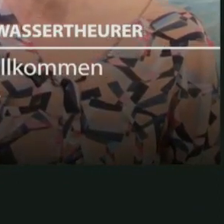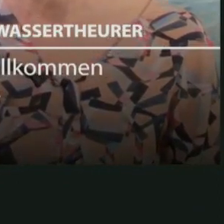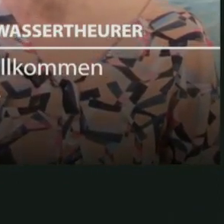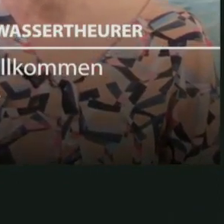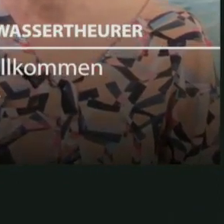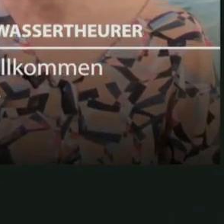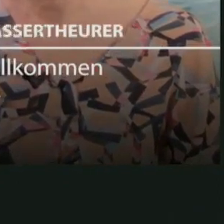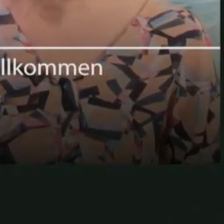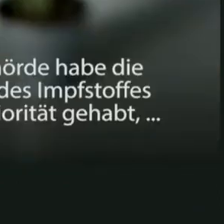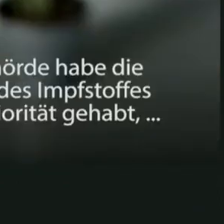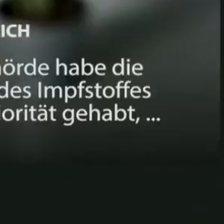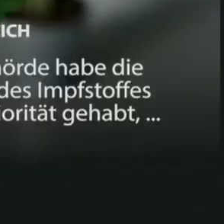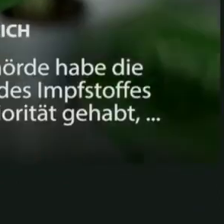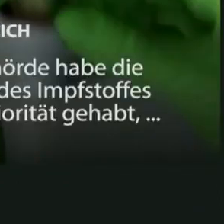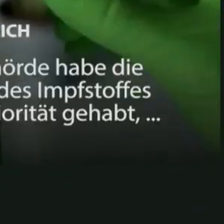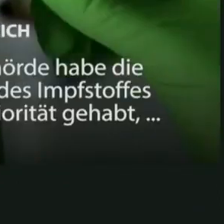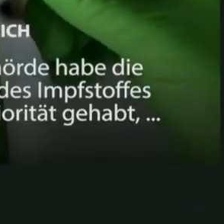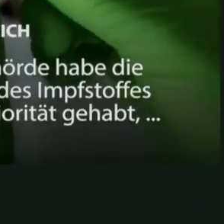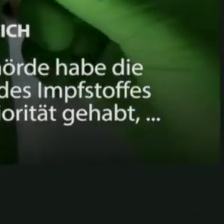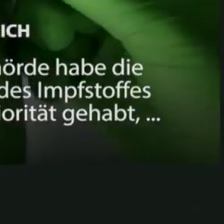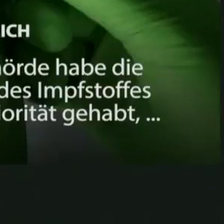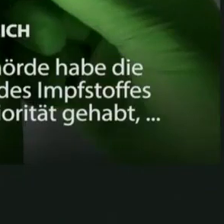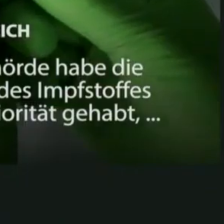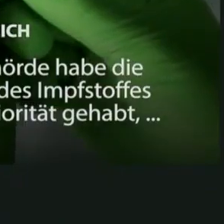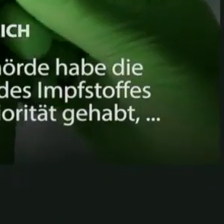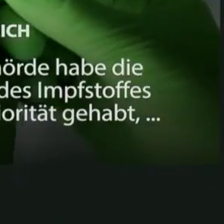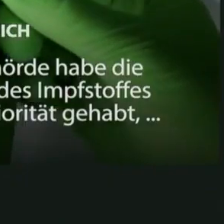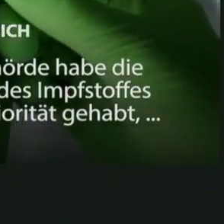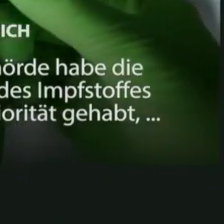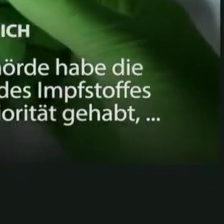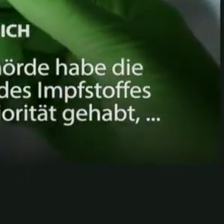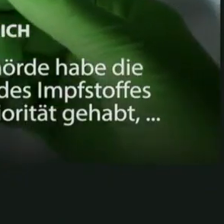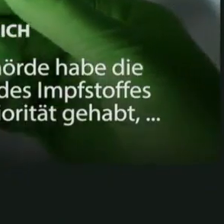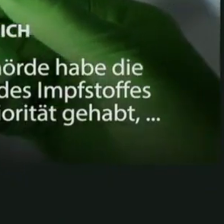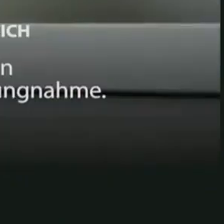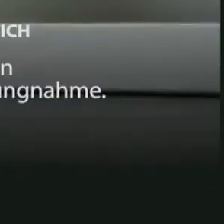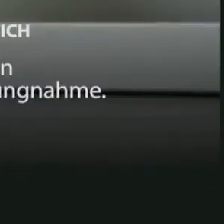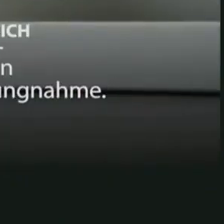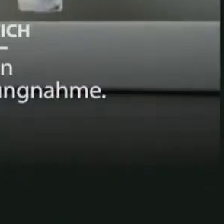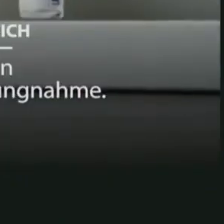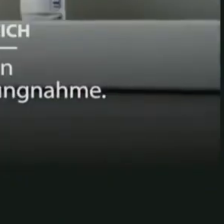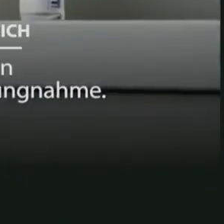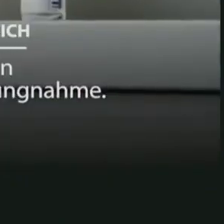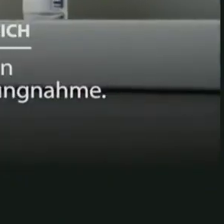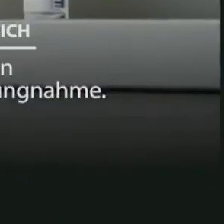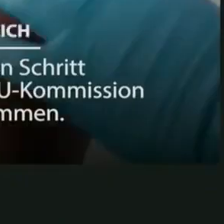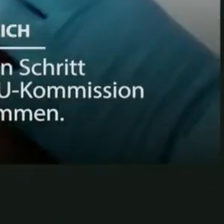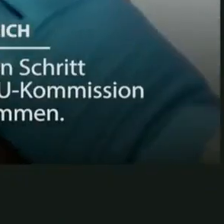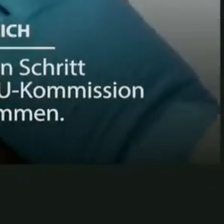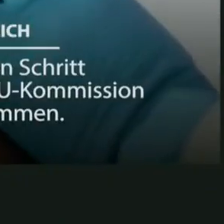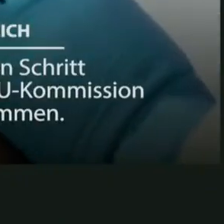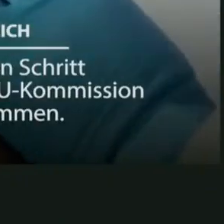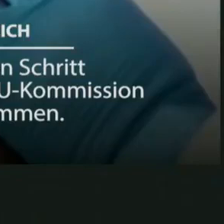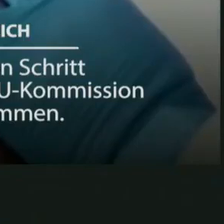Fußspur, die Sie im Sahara-Sand hinterlassen. Wenn Sie sich umdrehen, ist sie auch schon wieder weg. Und wenn Sie ein Pech haben, dann verlassen Sie die